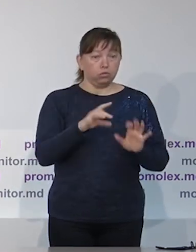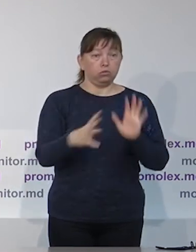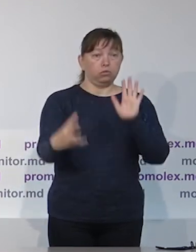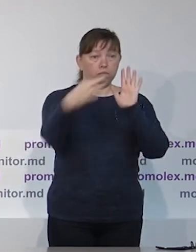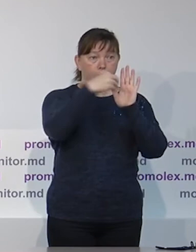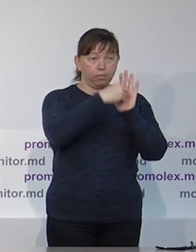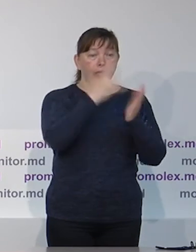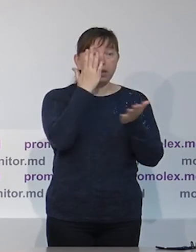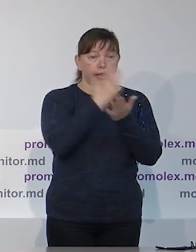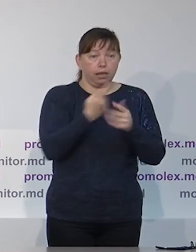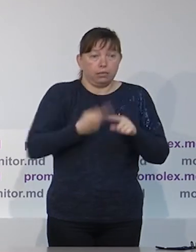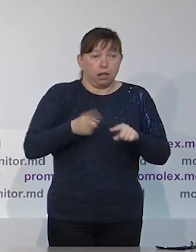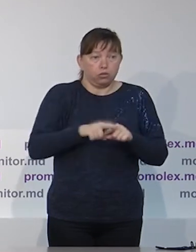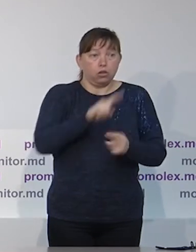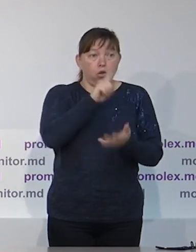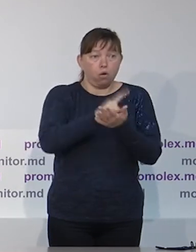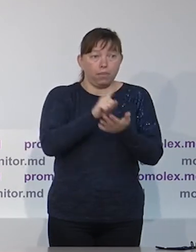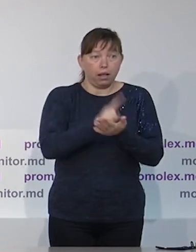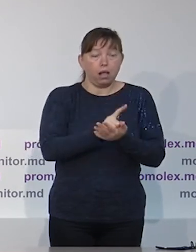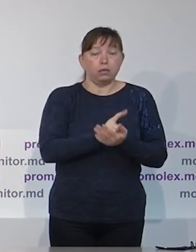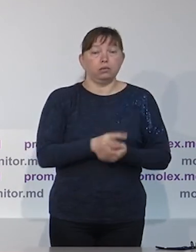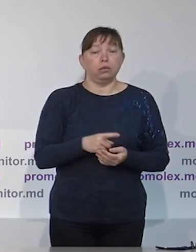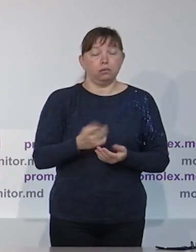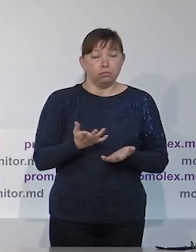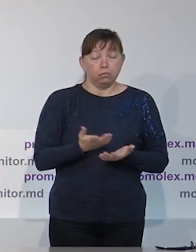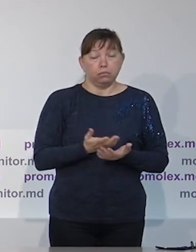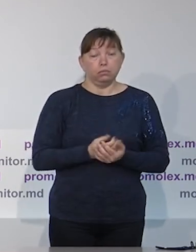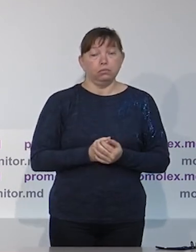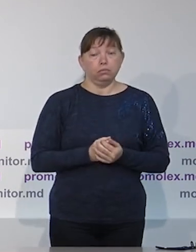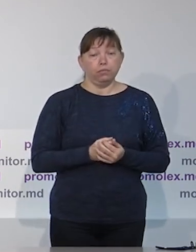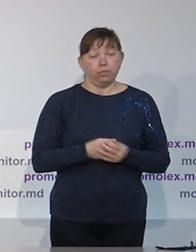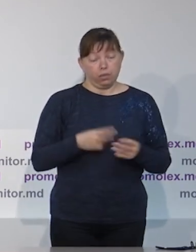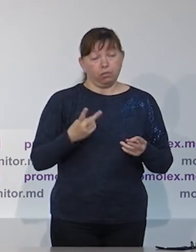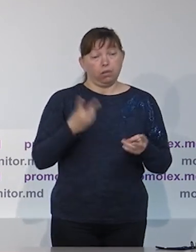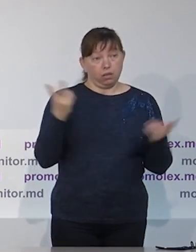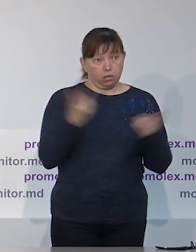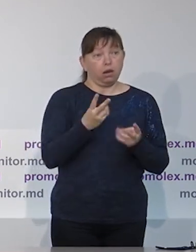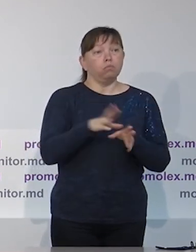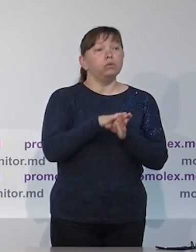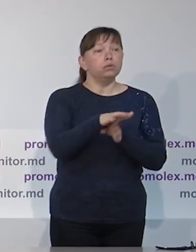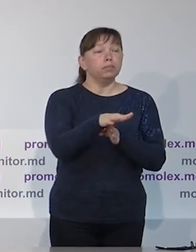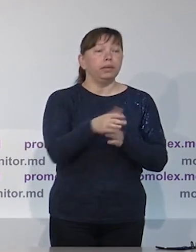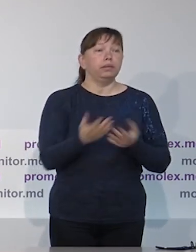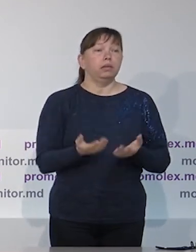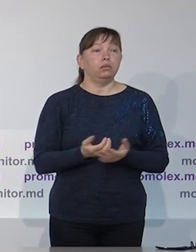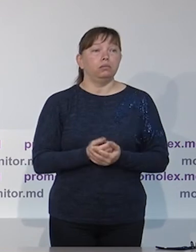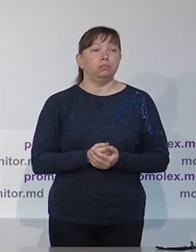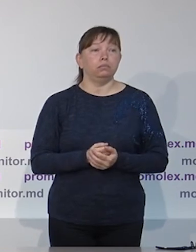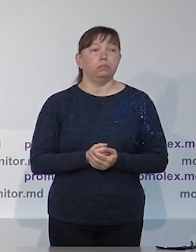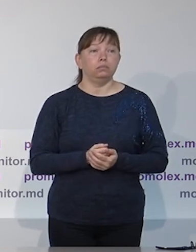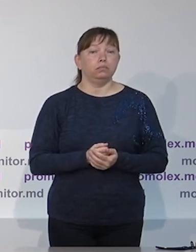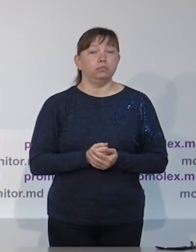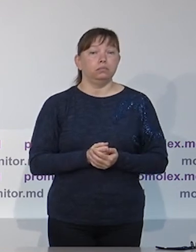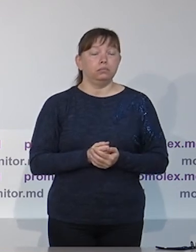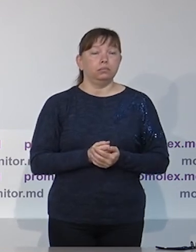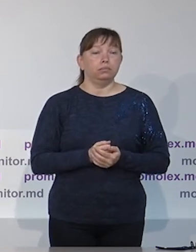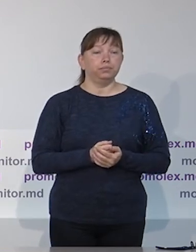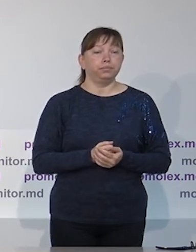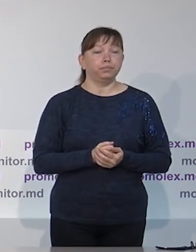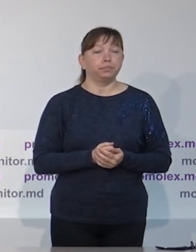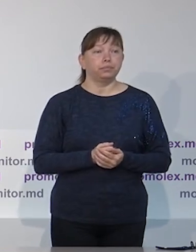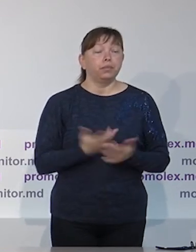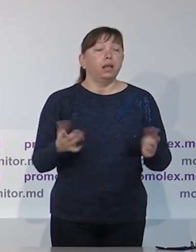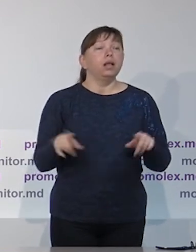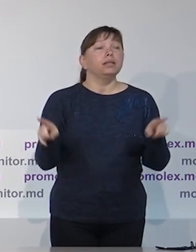Конечно же, эти советы избирательные органы были дополнены за счет резерва работников избирательной сферы,